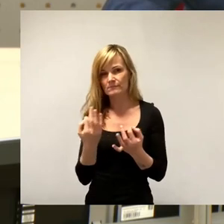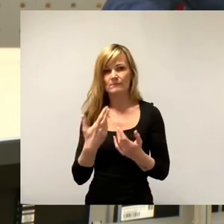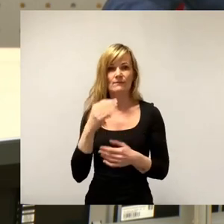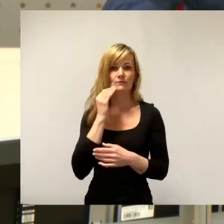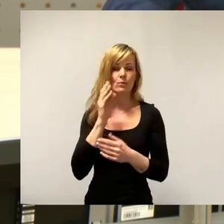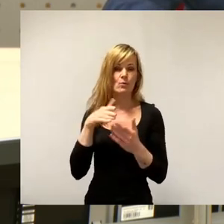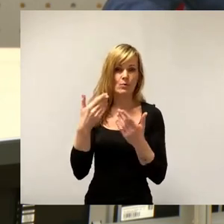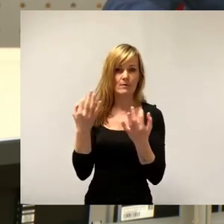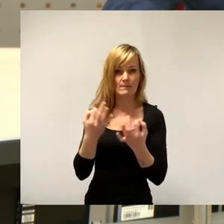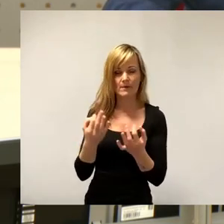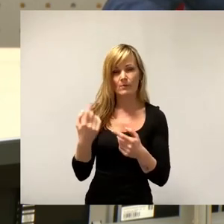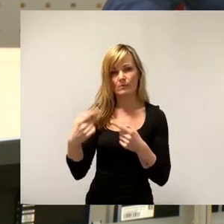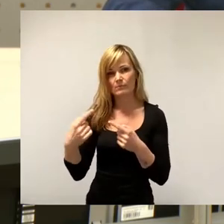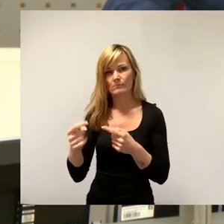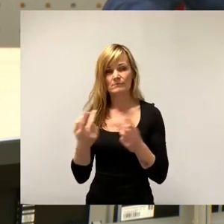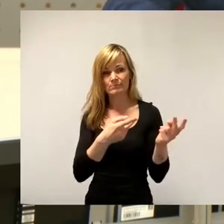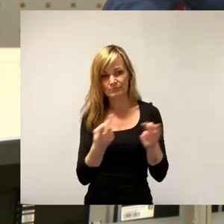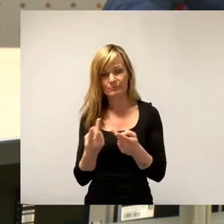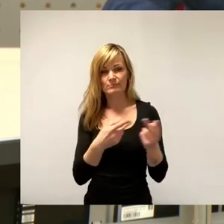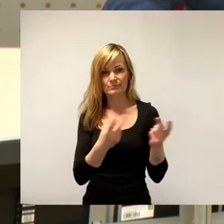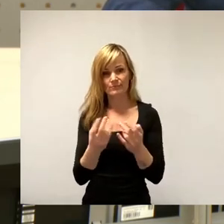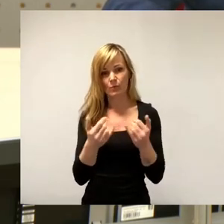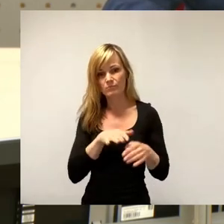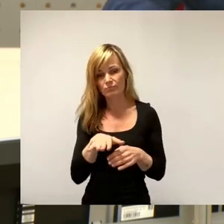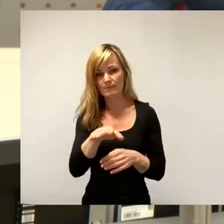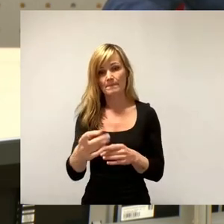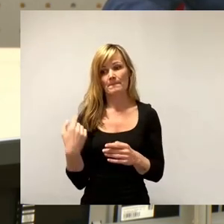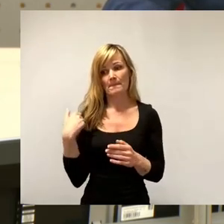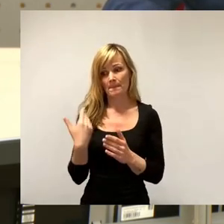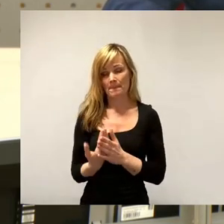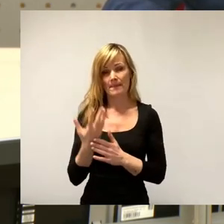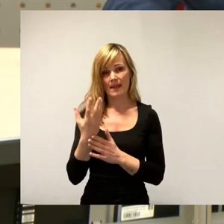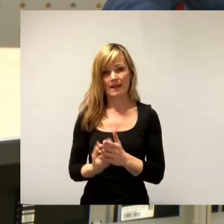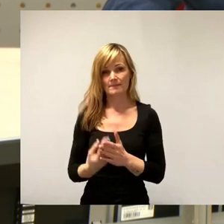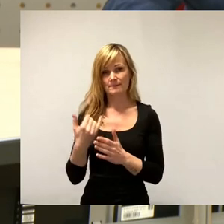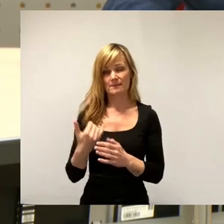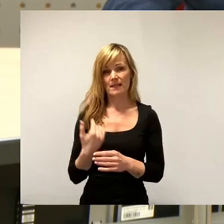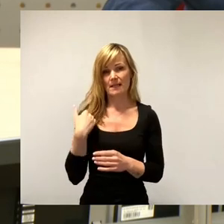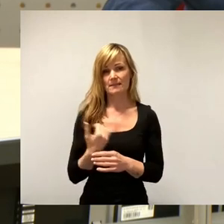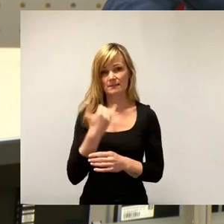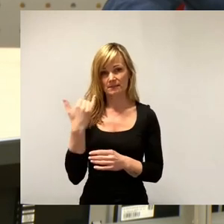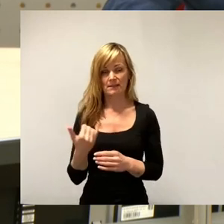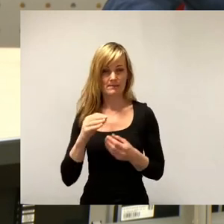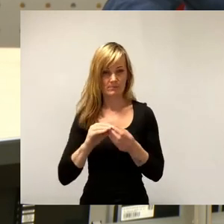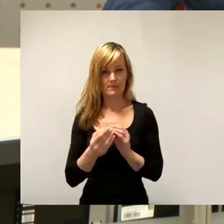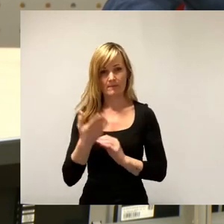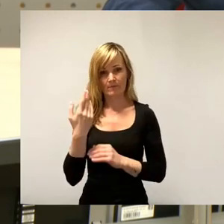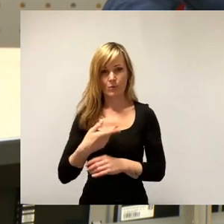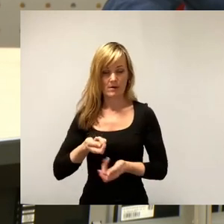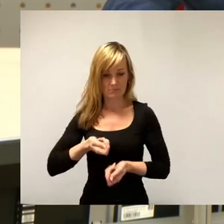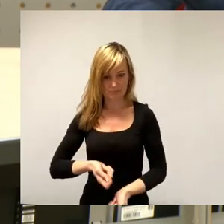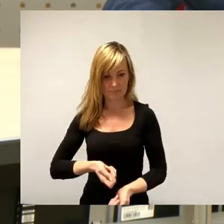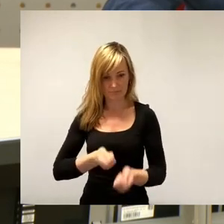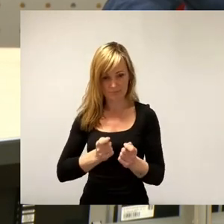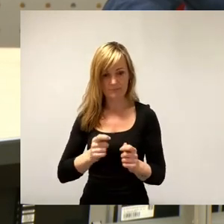Zuliefererbetriebe hat sich im Herbst des letzten Jahres ein Problem dargestellt, welches schon weit vor dem ersten Spatenstich für das neue Werk